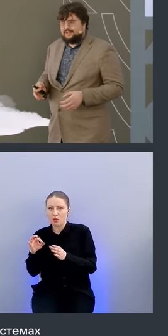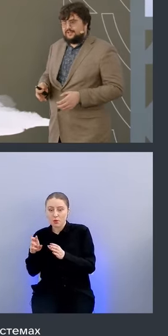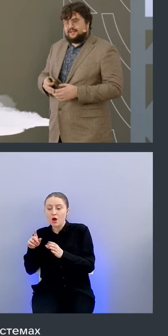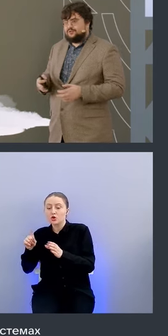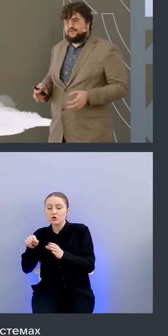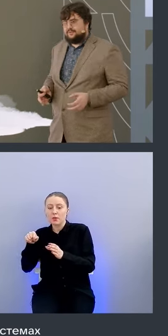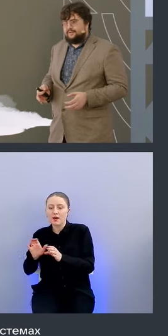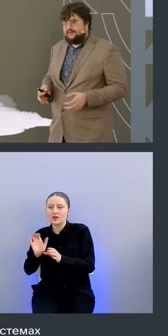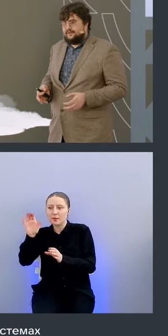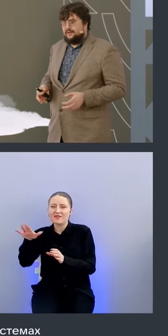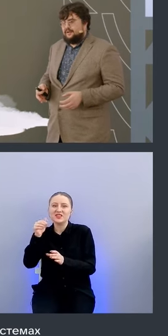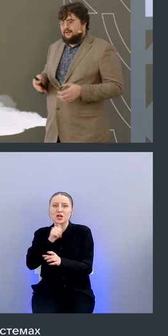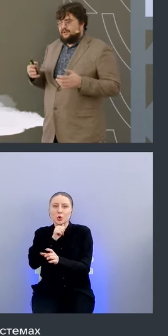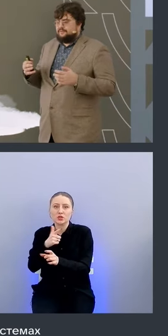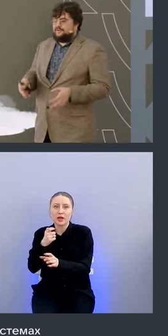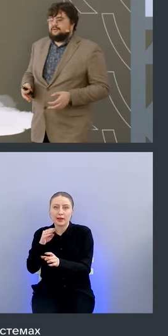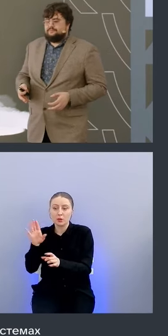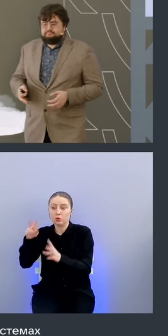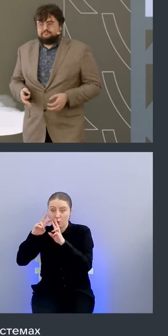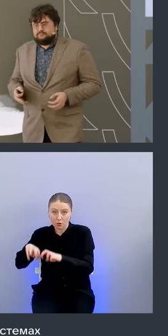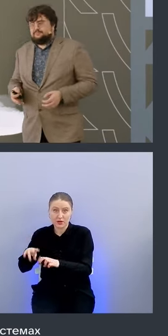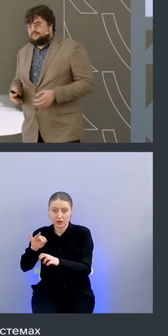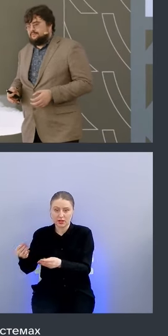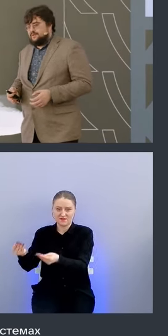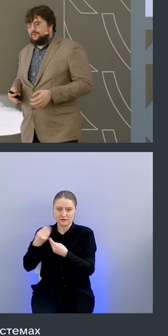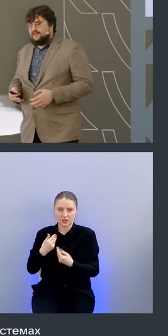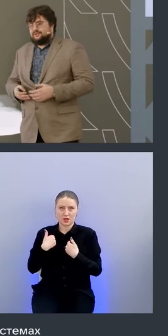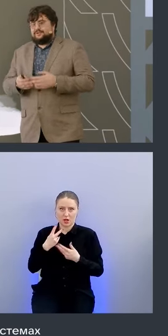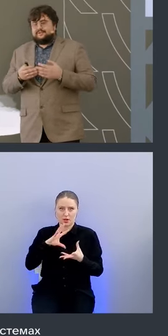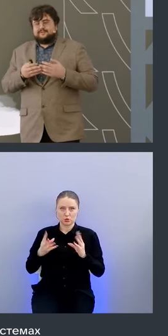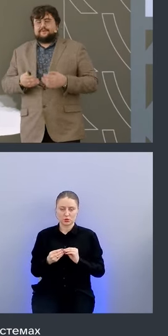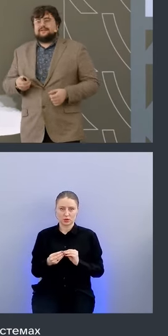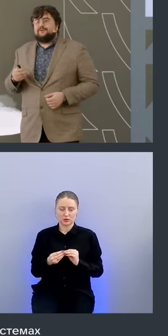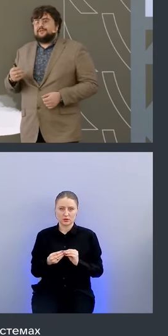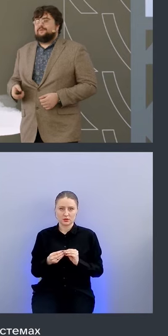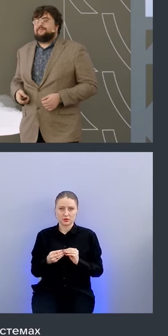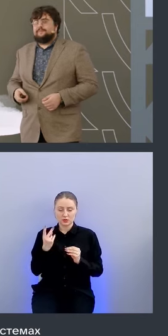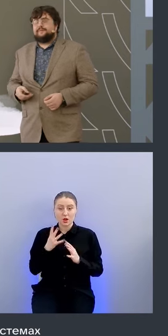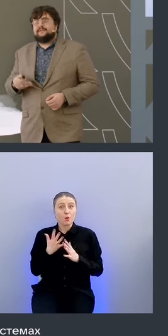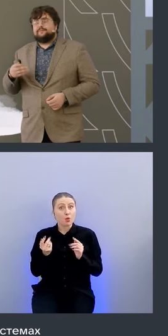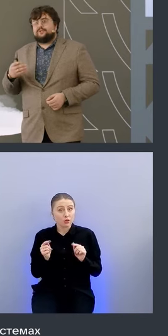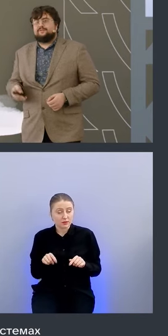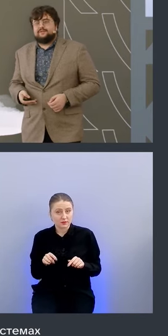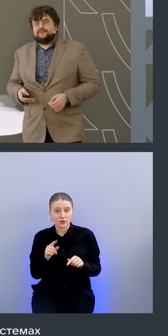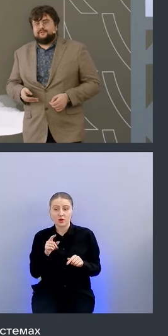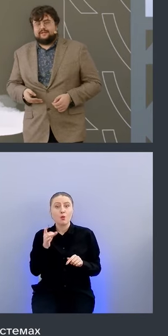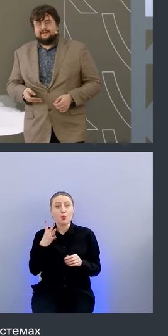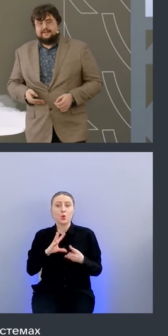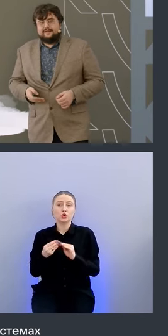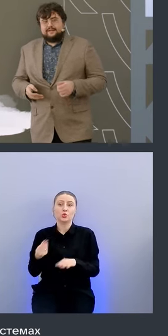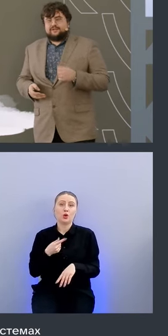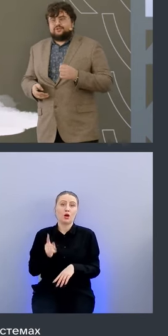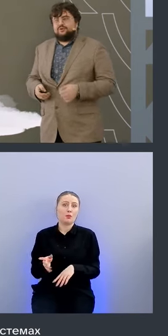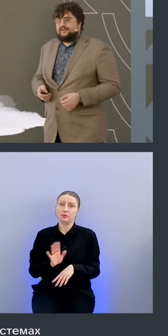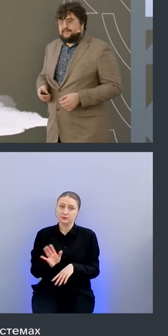security gate сразу это все проверил и выдал нам результат то есть более того не просто выдал результат